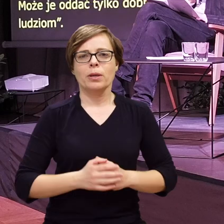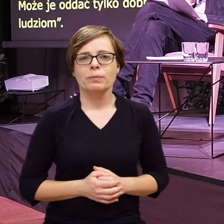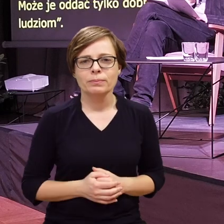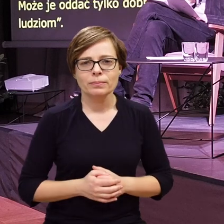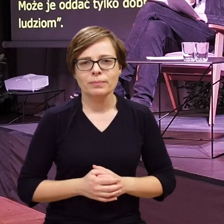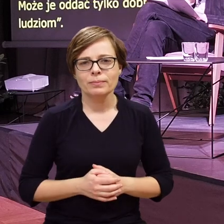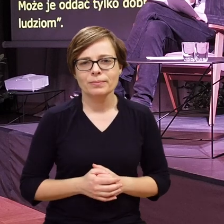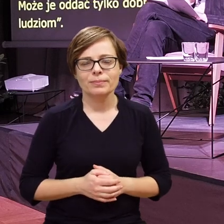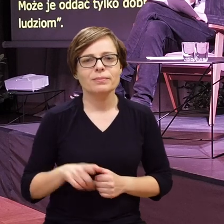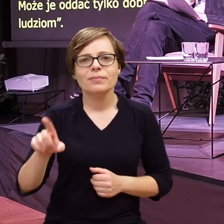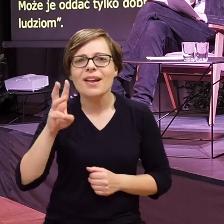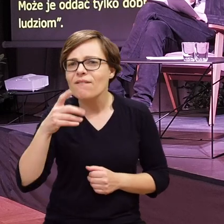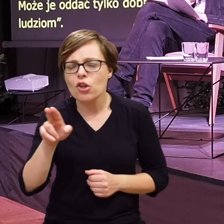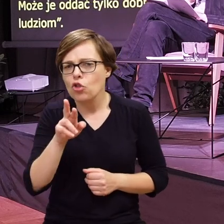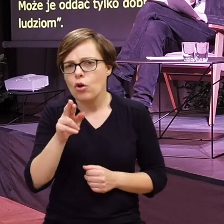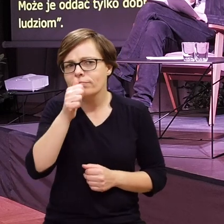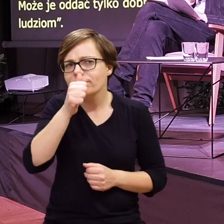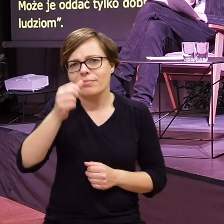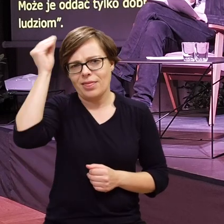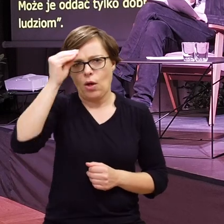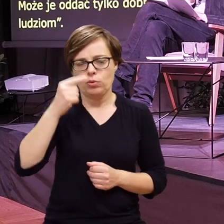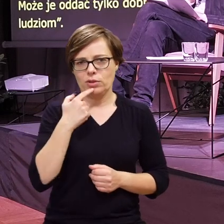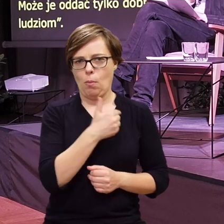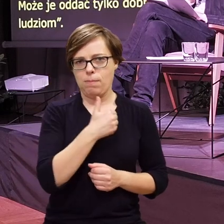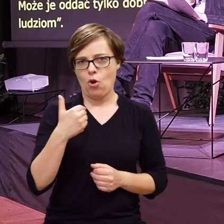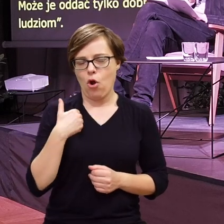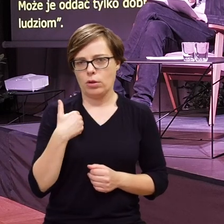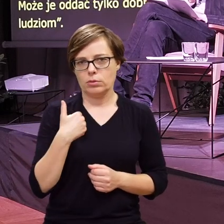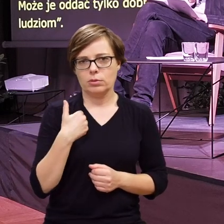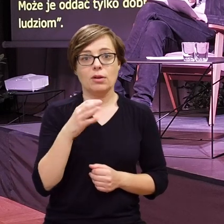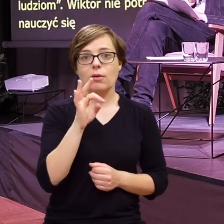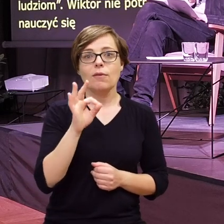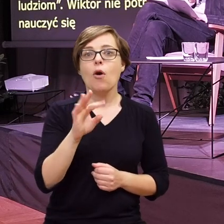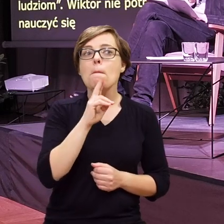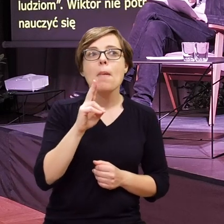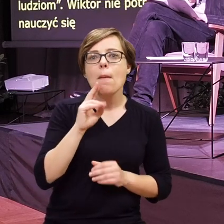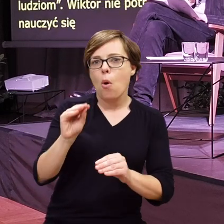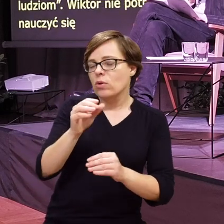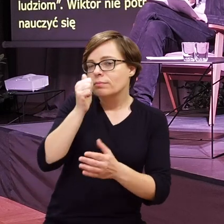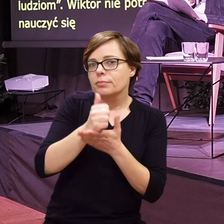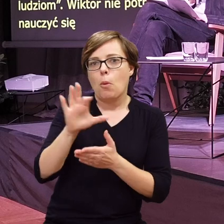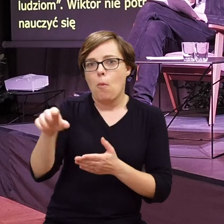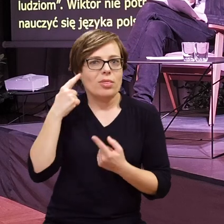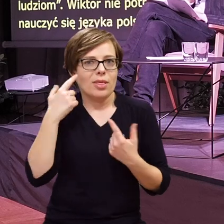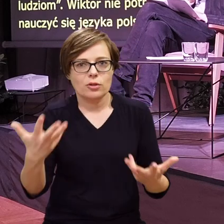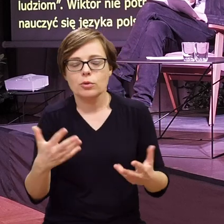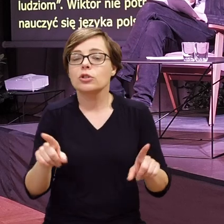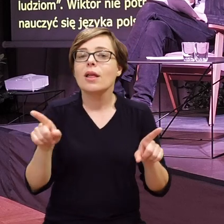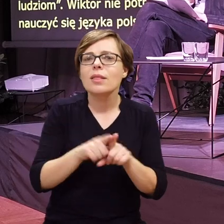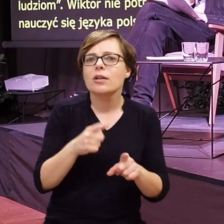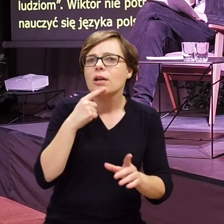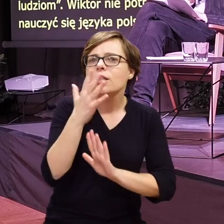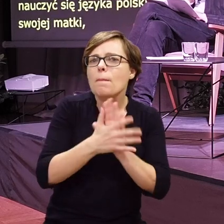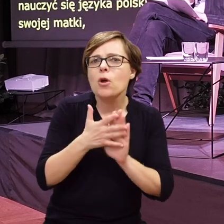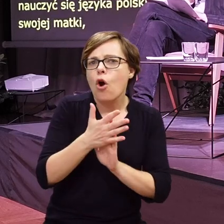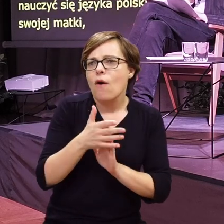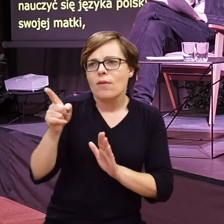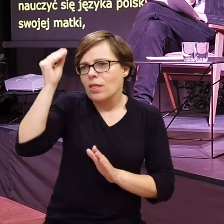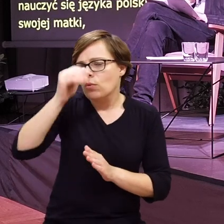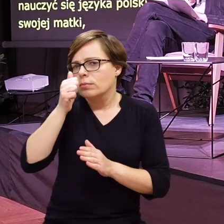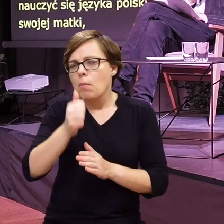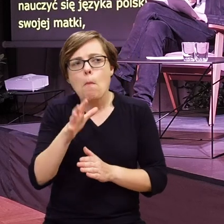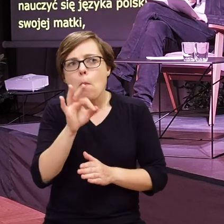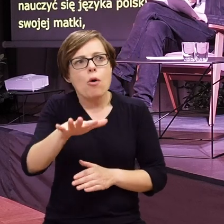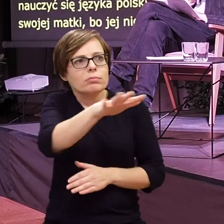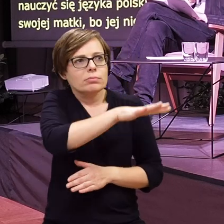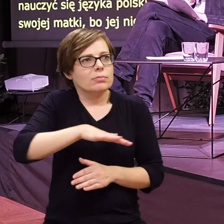ludziom. Wiktor nie potrafił nauczyć się języka polskiego od swojej matki, bo jej nie słyszał. Ani migowego, bo nikt